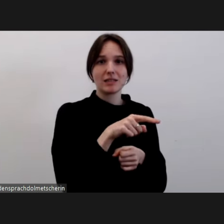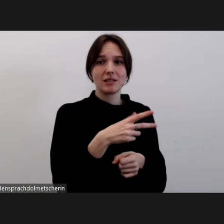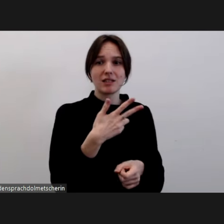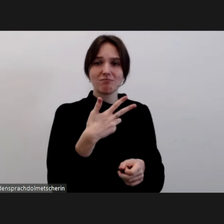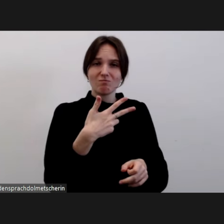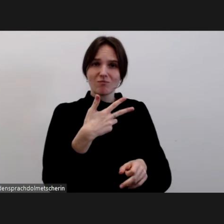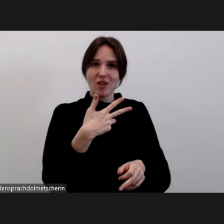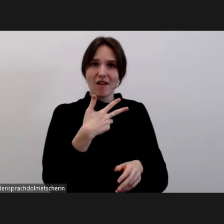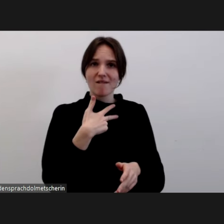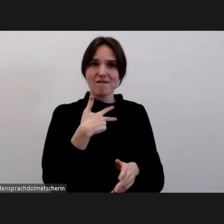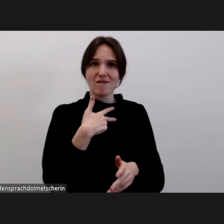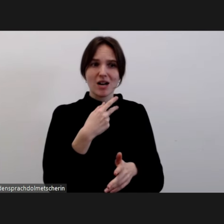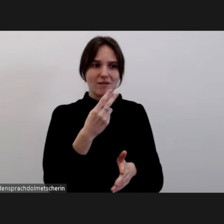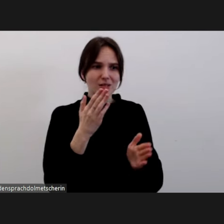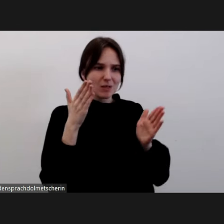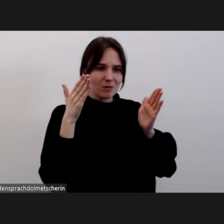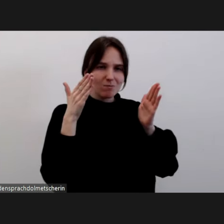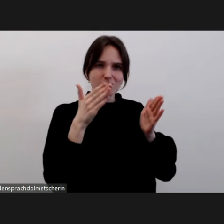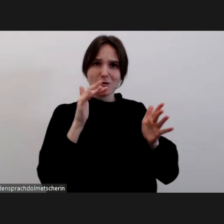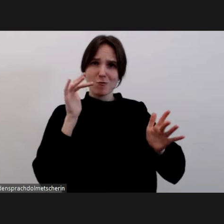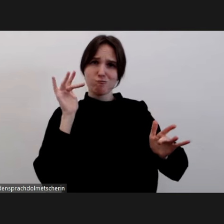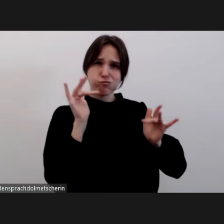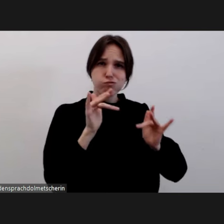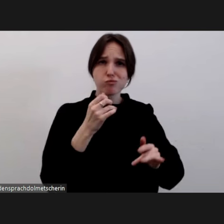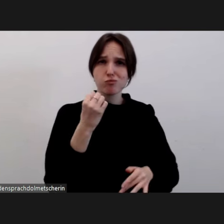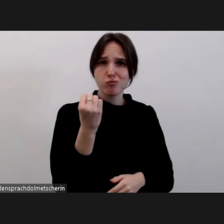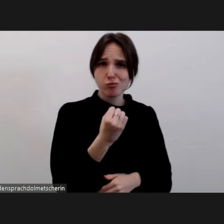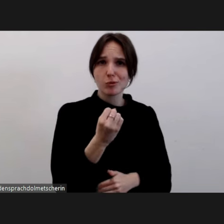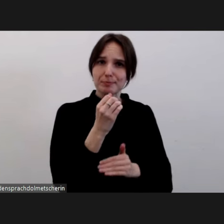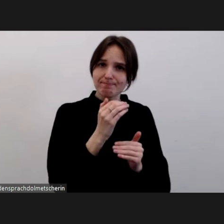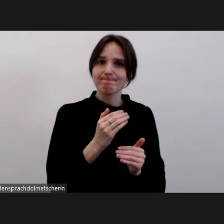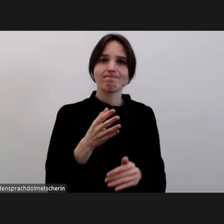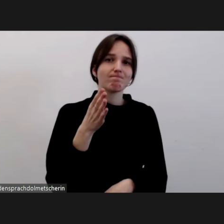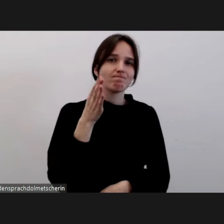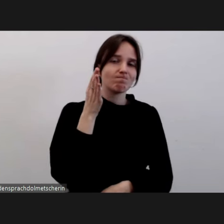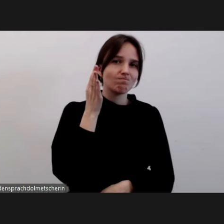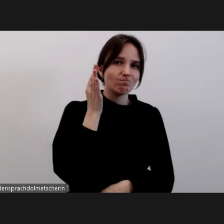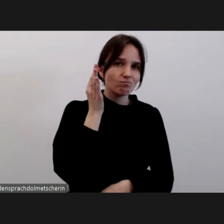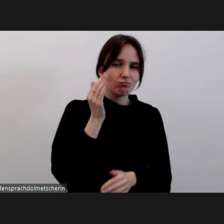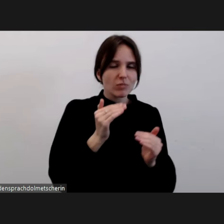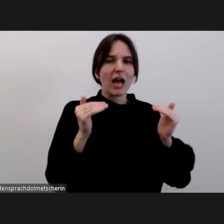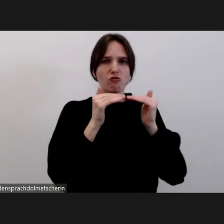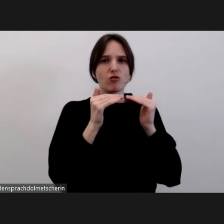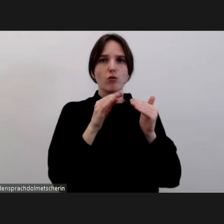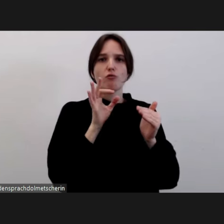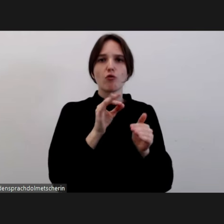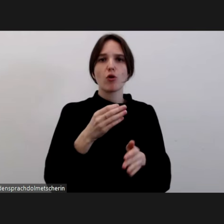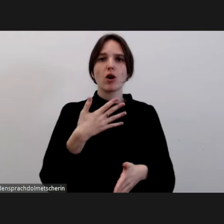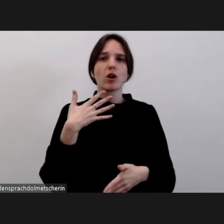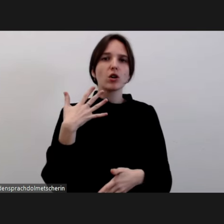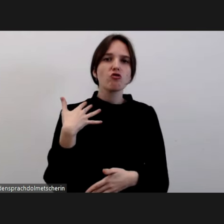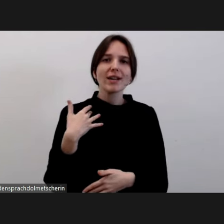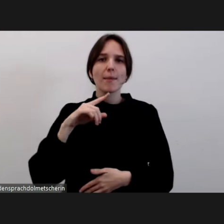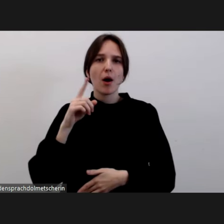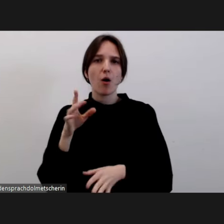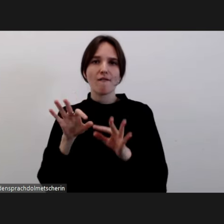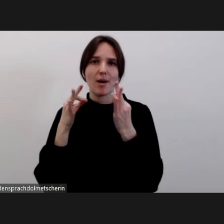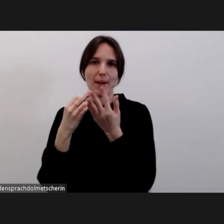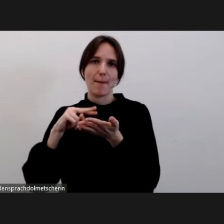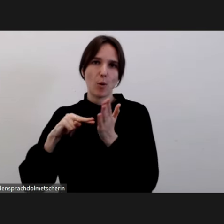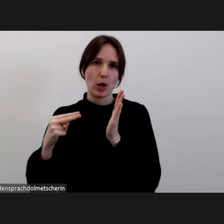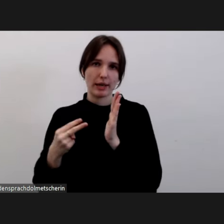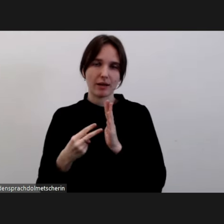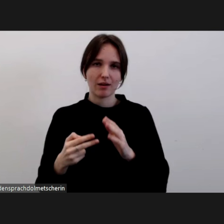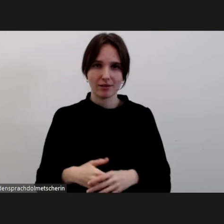unbemerkt angegriffen, wie die Gleichstellungs-, Geschlechter- und Familienpolitik. Vielleicht gar nicht mehr so unbemerkt,